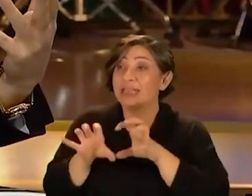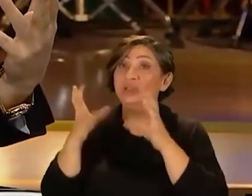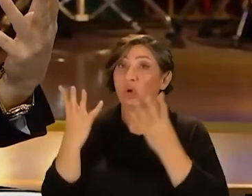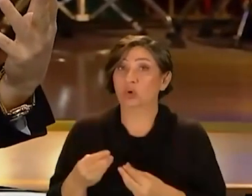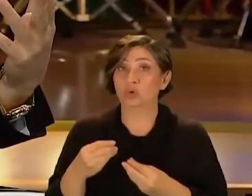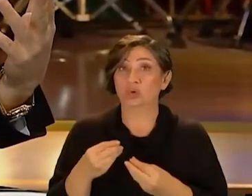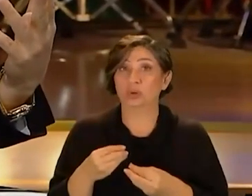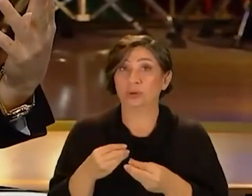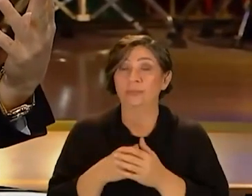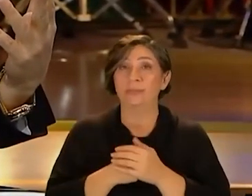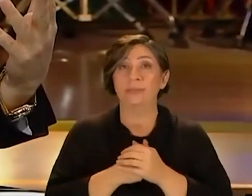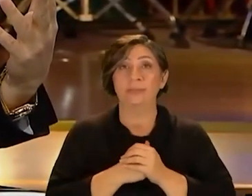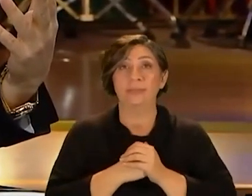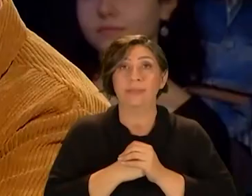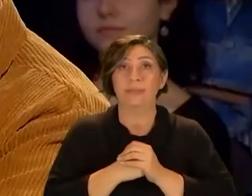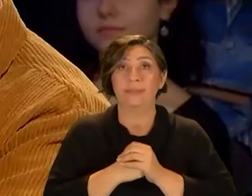etkileyici olur